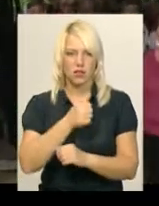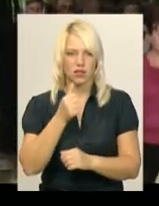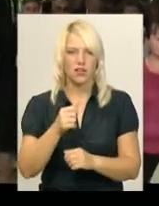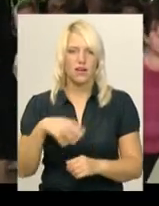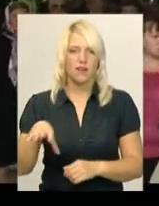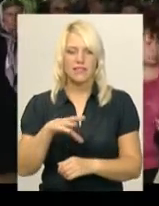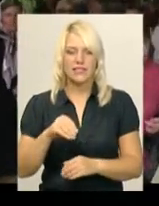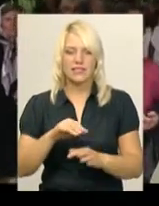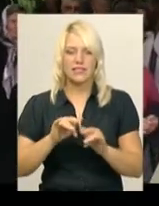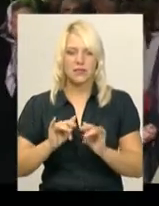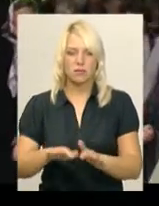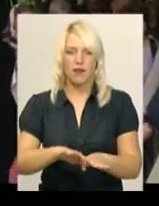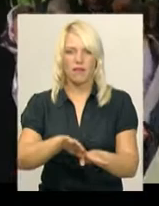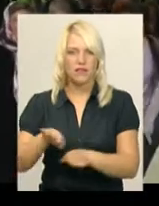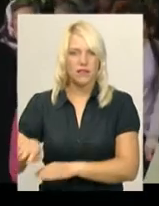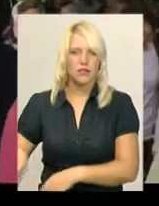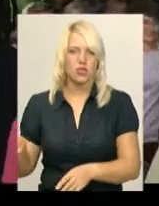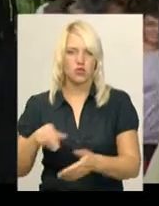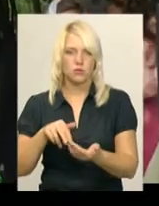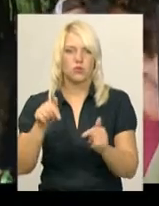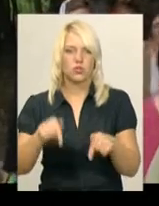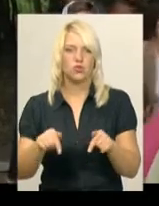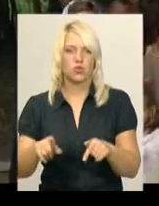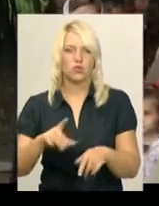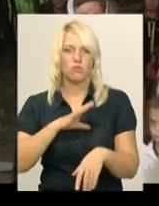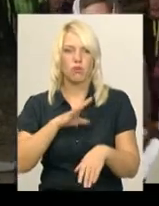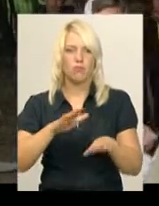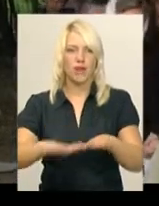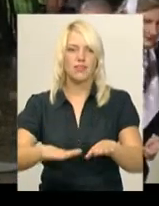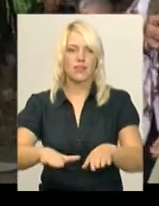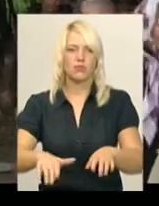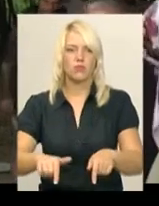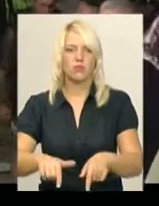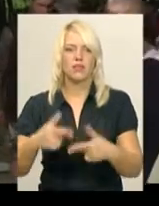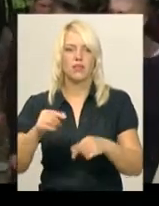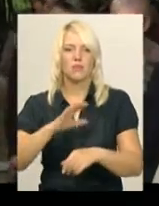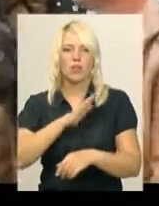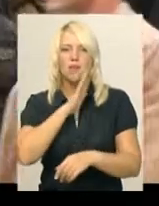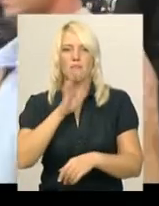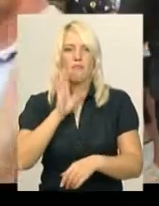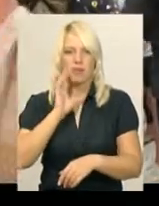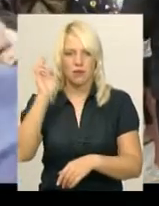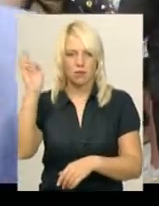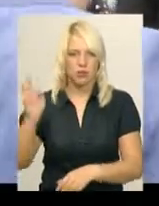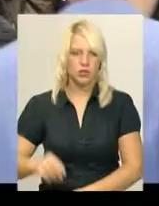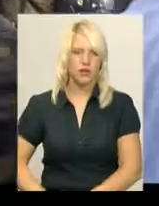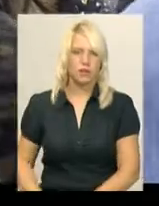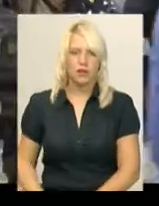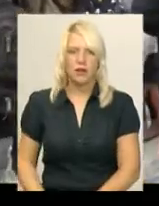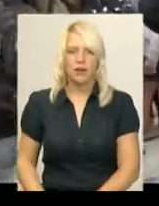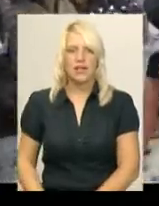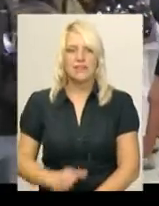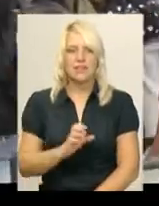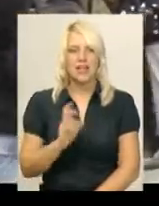справи відкладаю, йду сюди, щоб побувати на тому місці, де колись побувала матінка Божа. Світлана